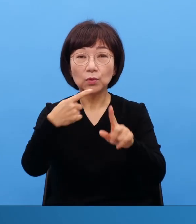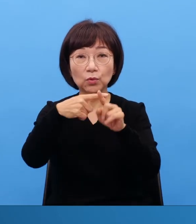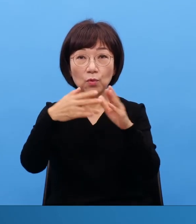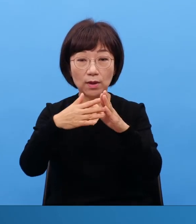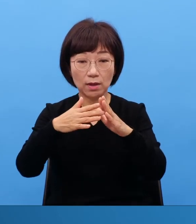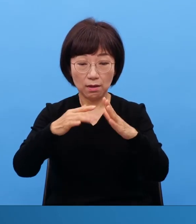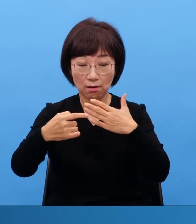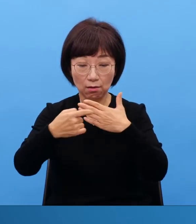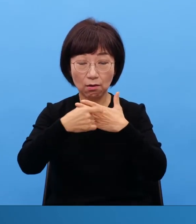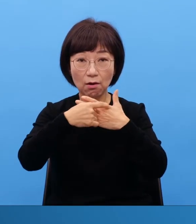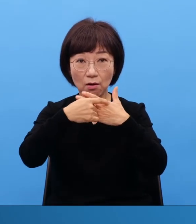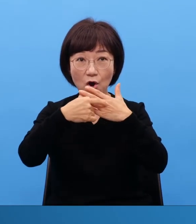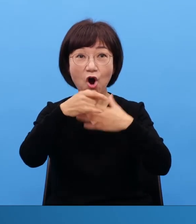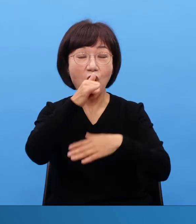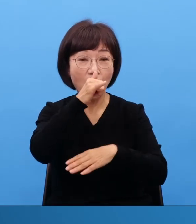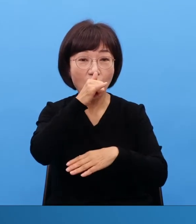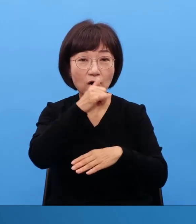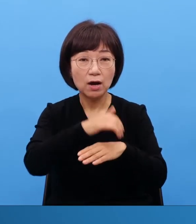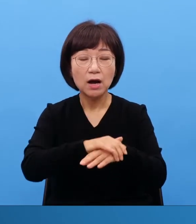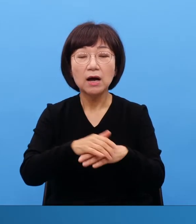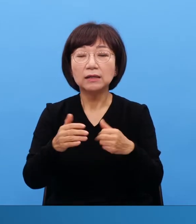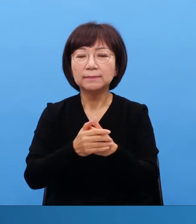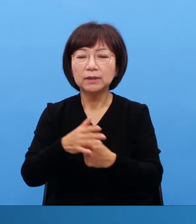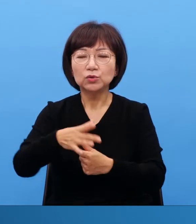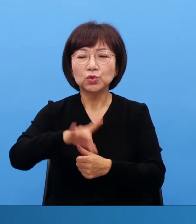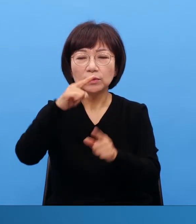초대교회 때는 엄청난 영향을 바로 준 겁니다